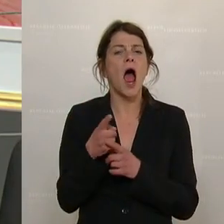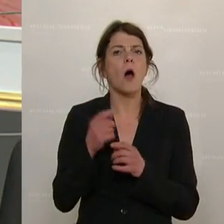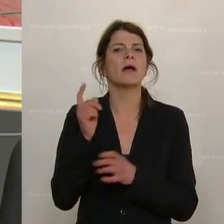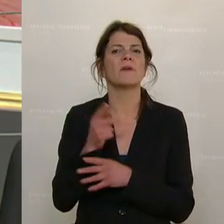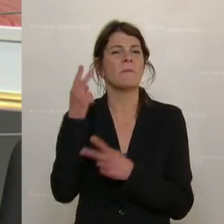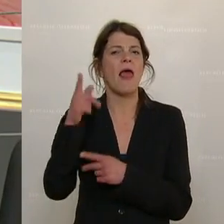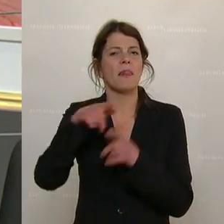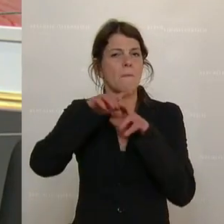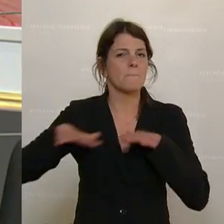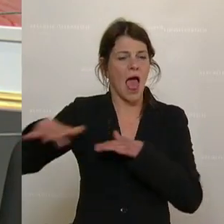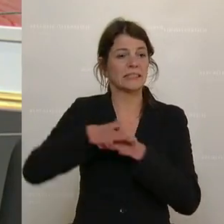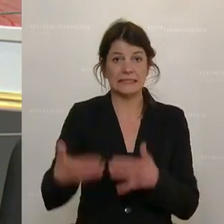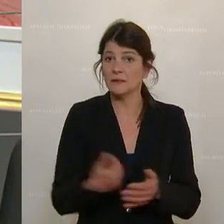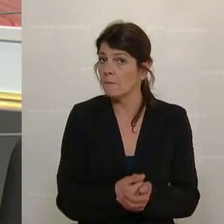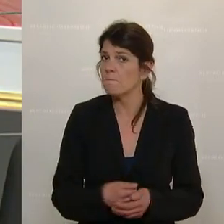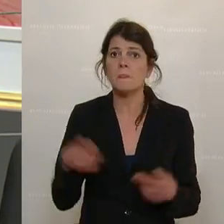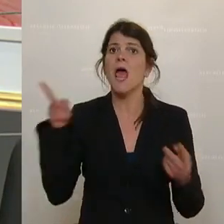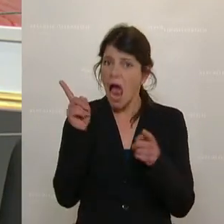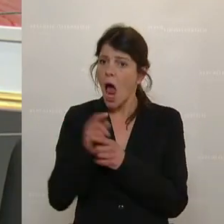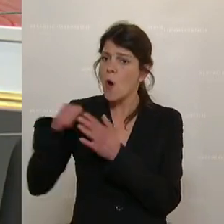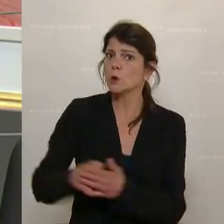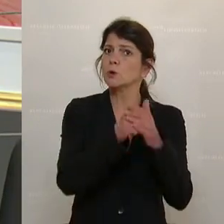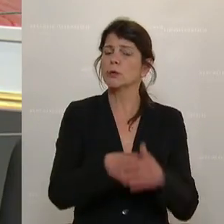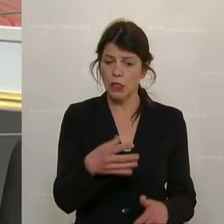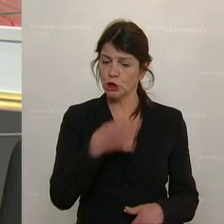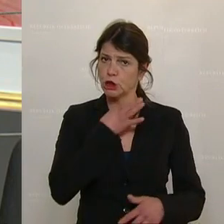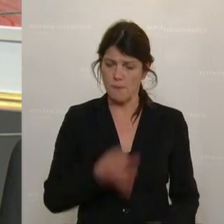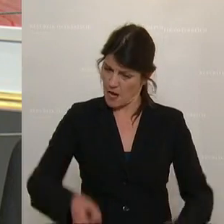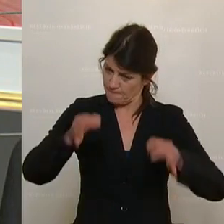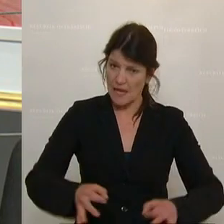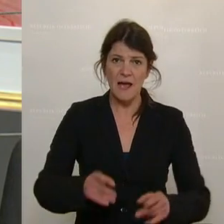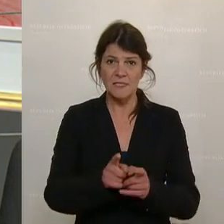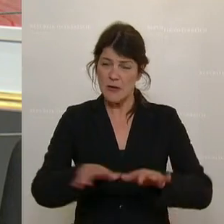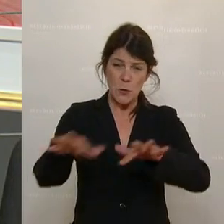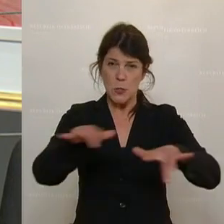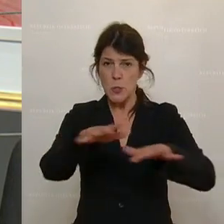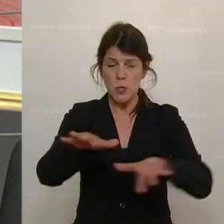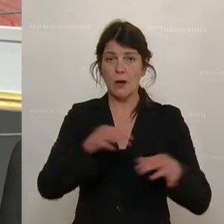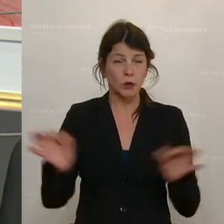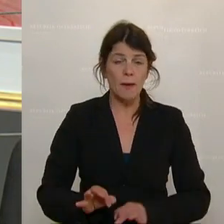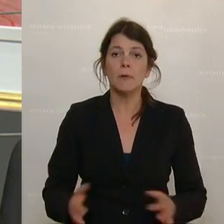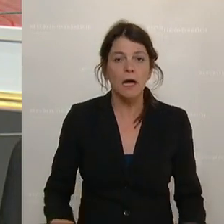Ihres dazu beigetragen, dass die Stimmung so richtig zum Kochen gekommen ist.